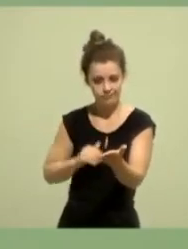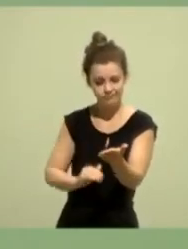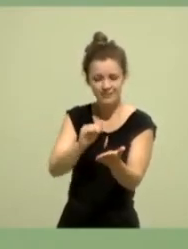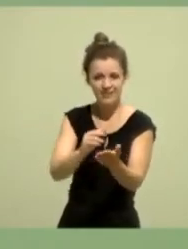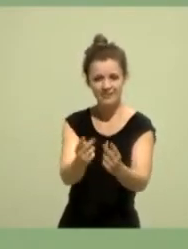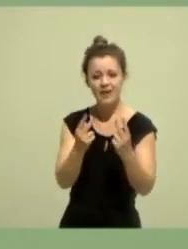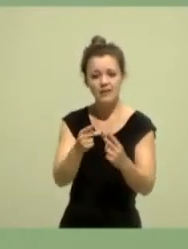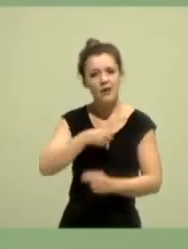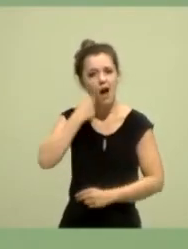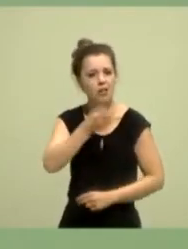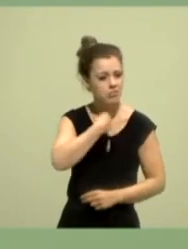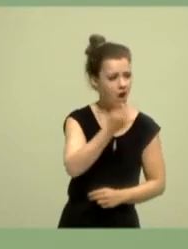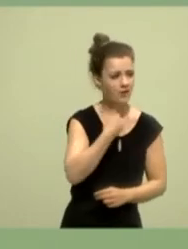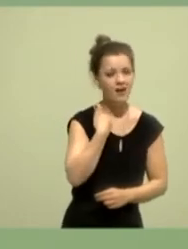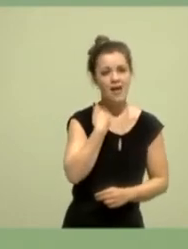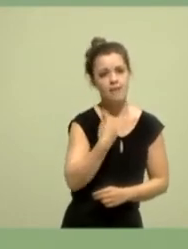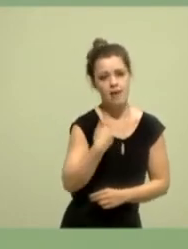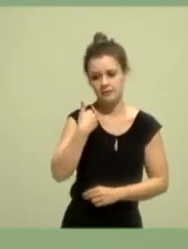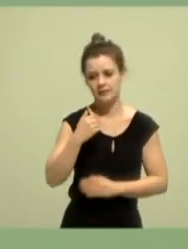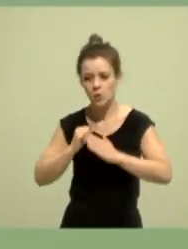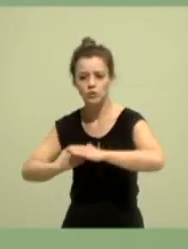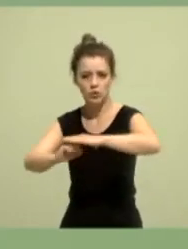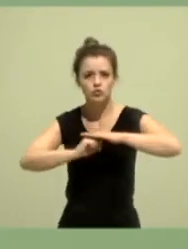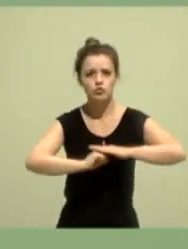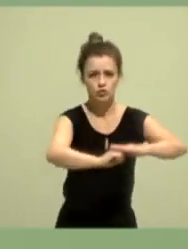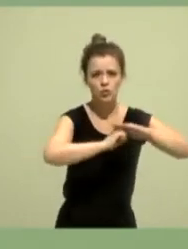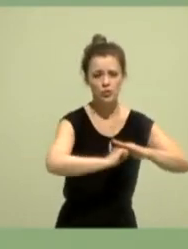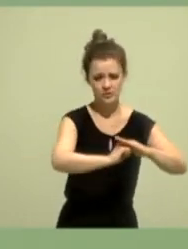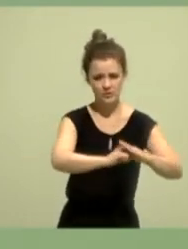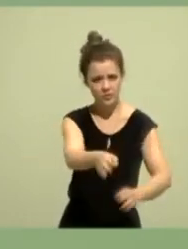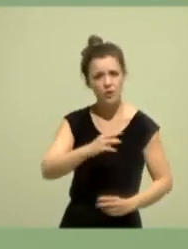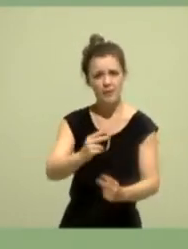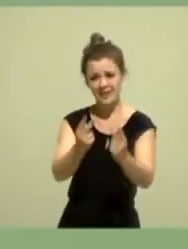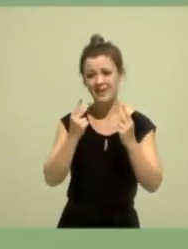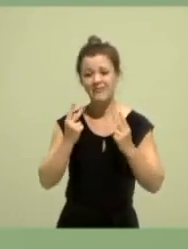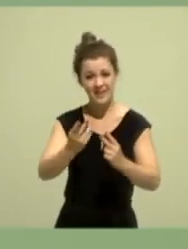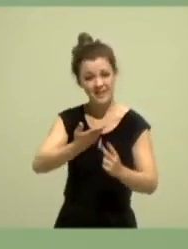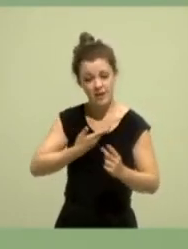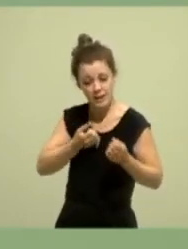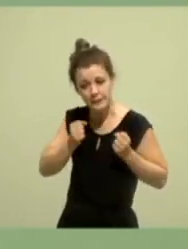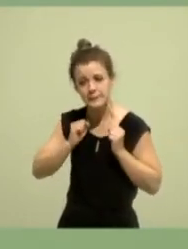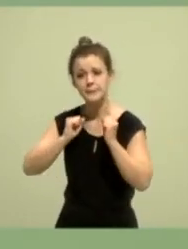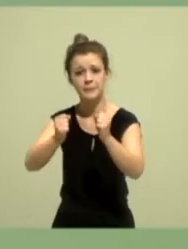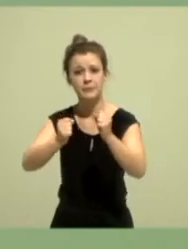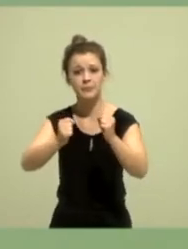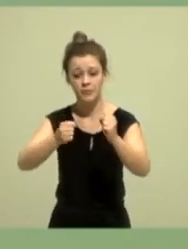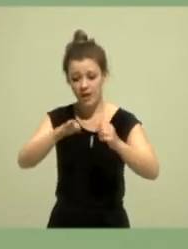unterstützen. Ich möchte dafür sorgen, dass wir aus dem ländlichen Raum bis nach Düsseldorf gehört werden.